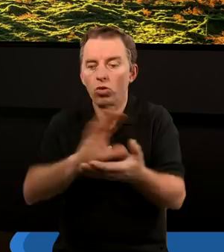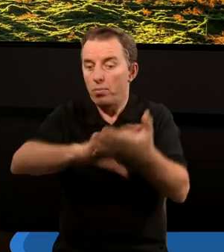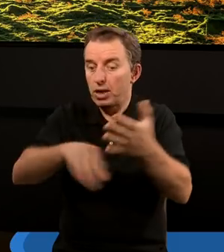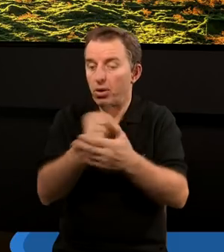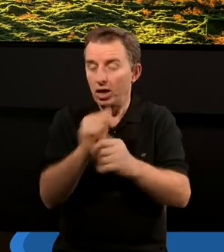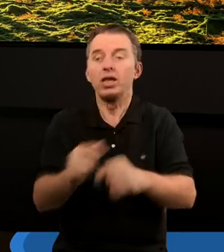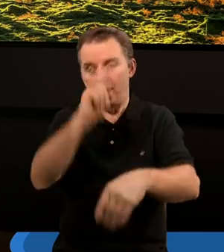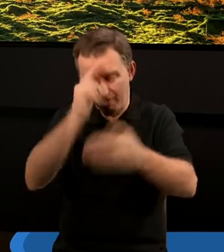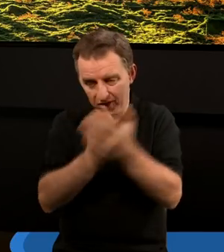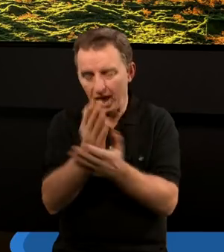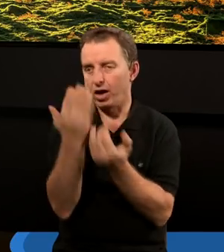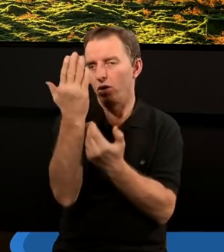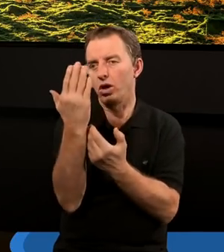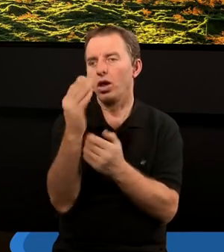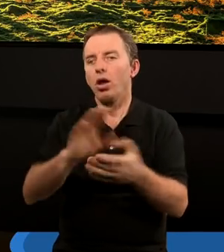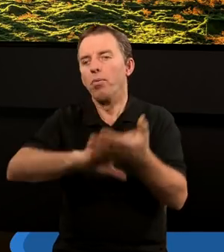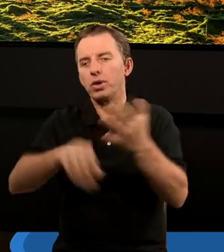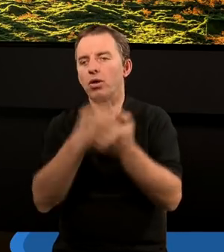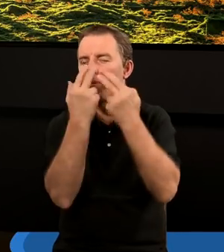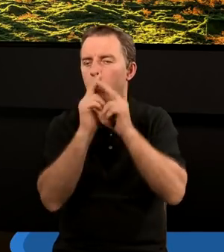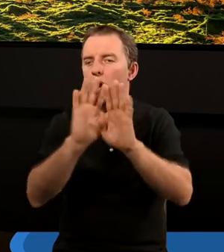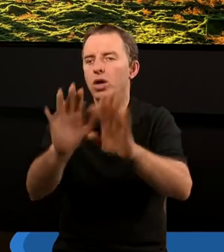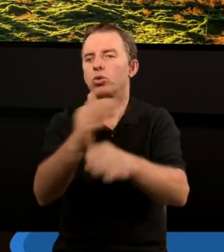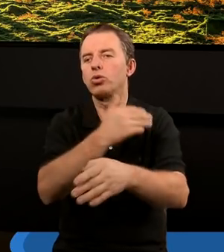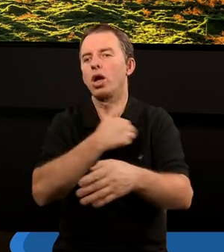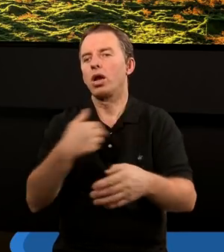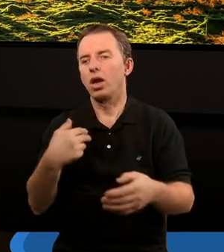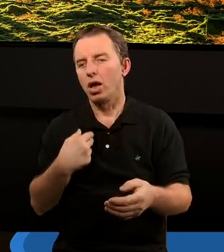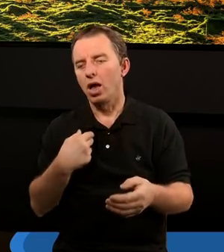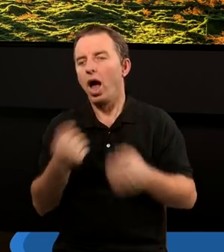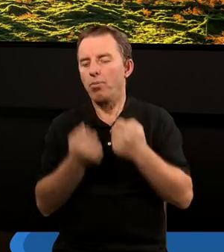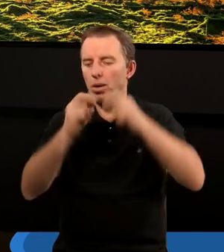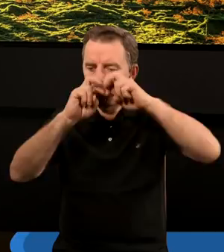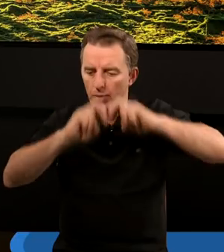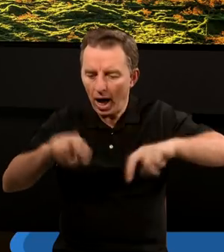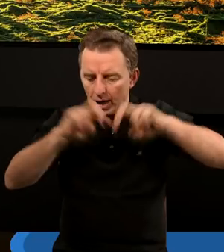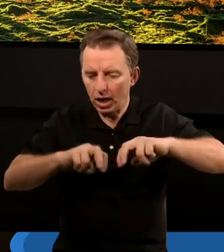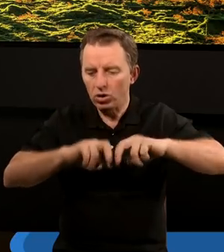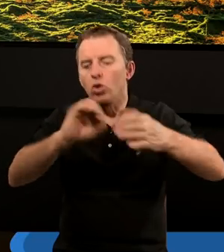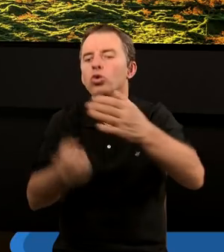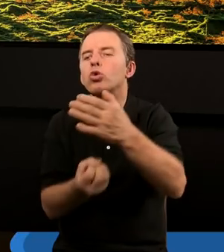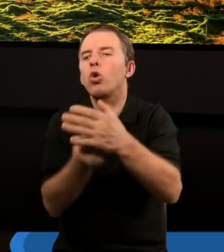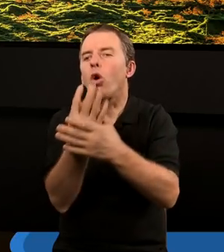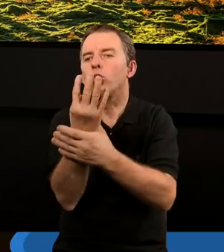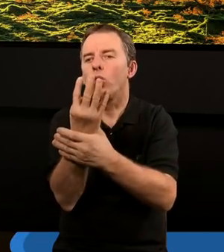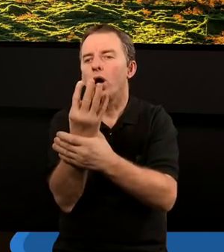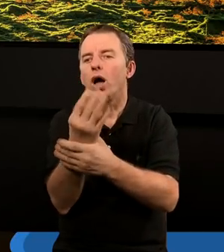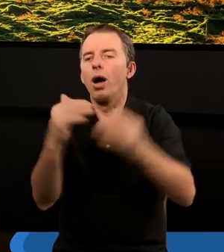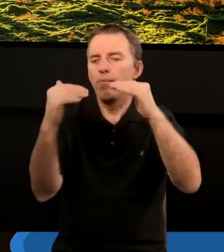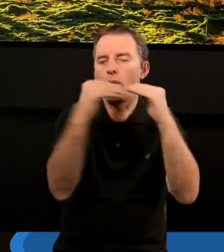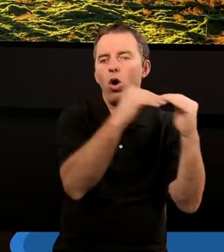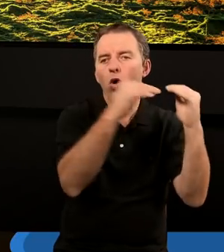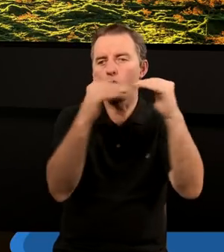wiarygodne? A tymczasem już Pismo Święte pokazuje nam, żeby badać źródła, żeby